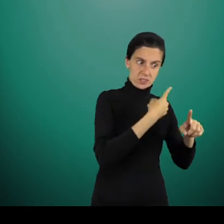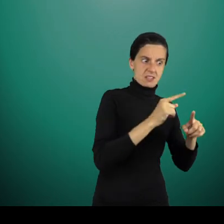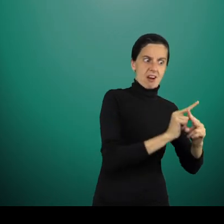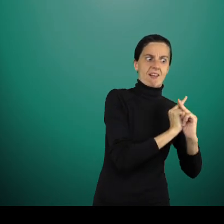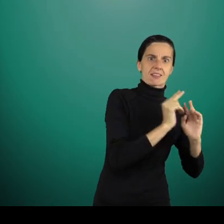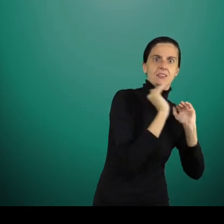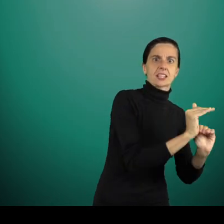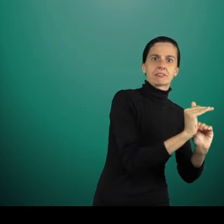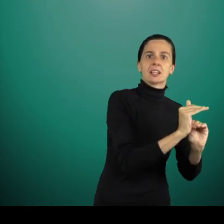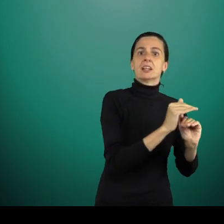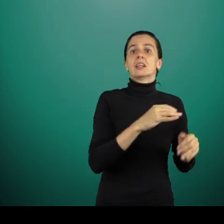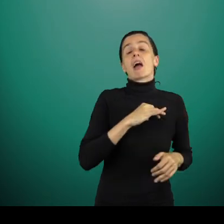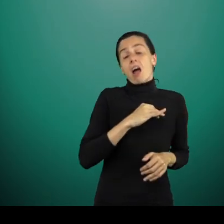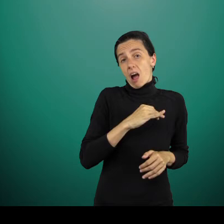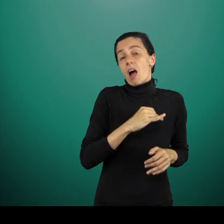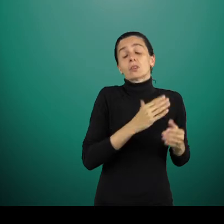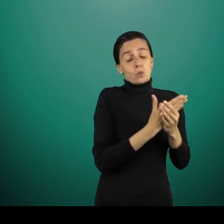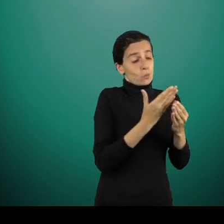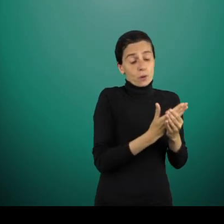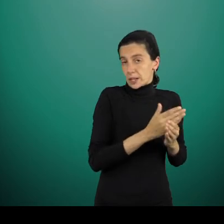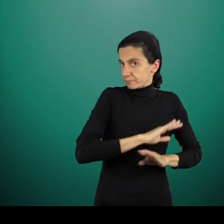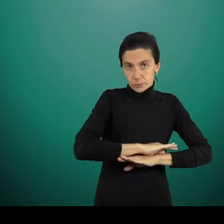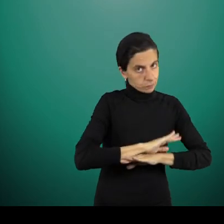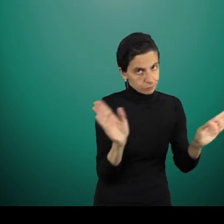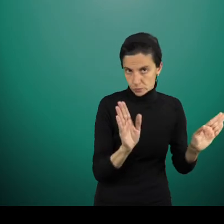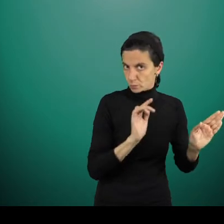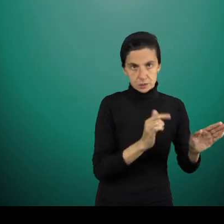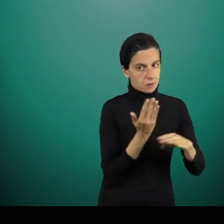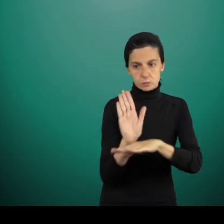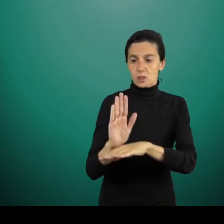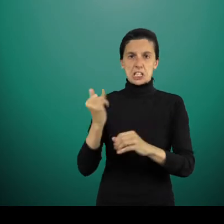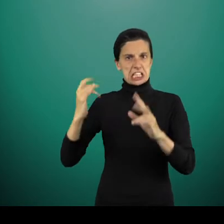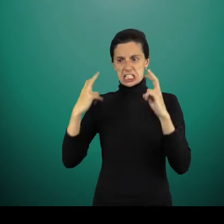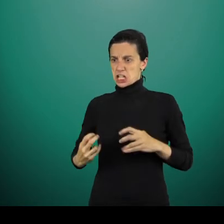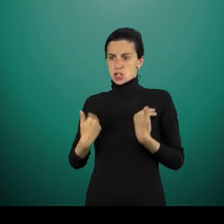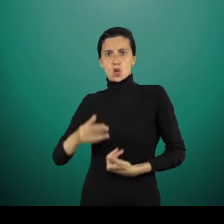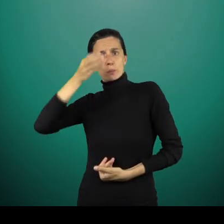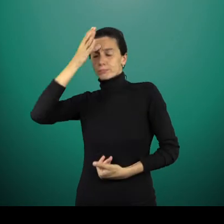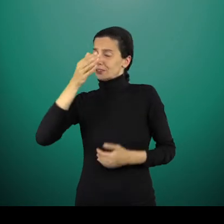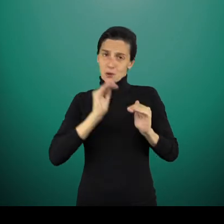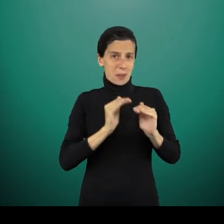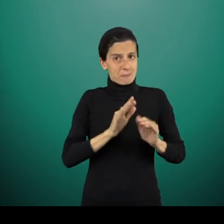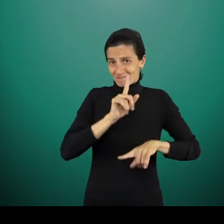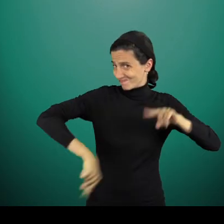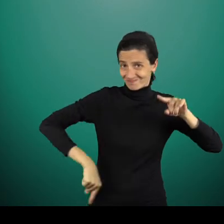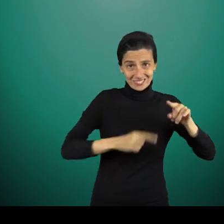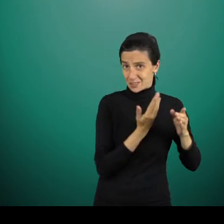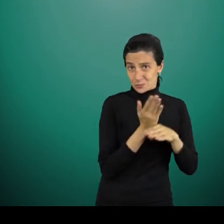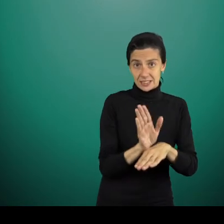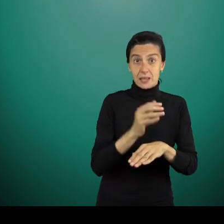devoir sortir les originaux. Donc on a comme ça des documents qu'on ne peut vraiment plus présenter, même à des grands chercheurs, malheureusement on peut plus,